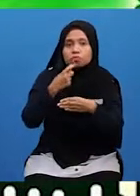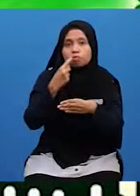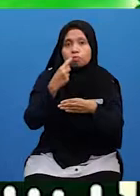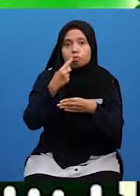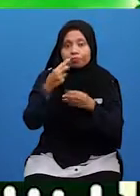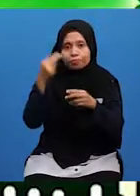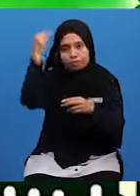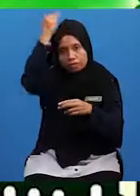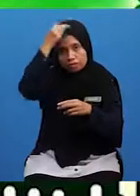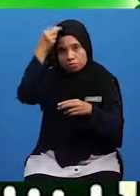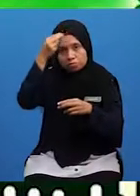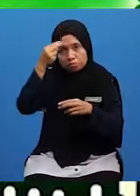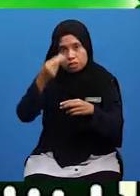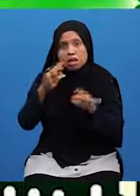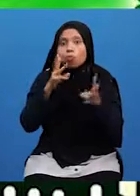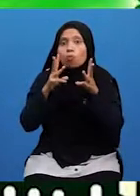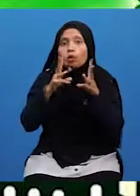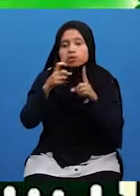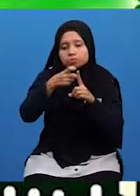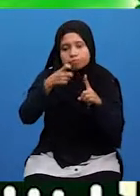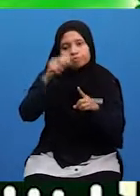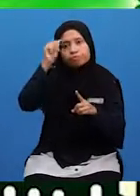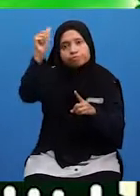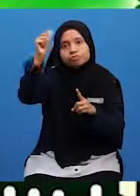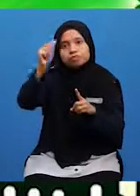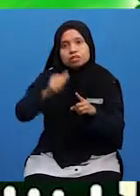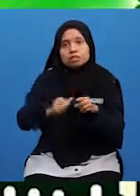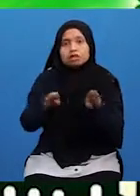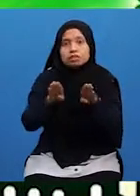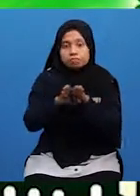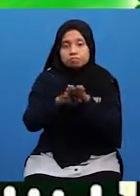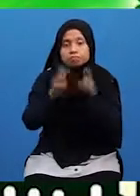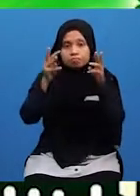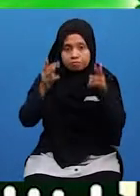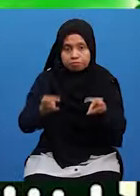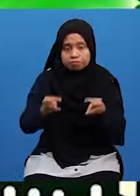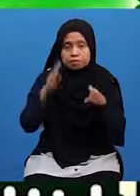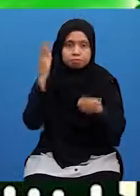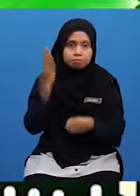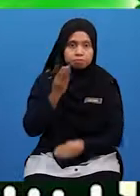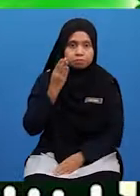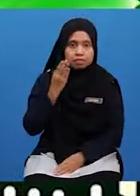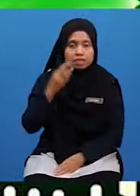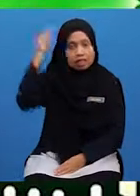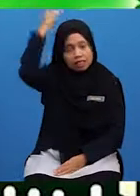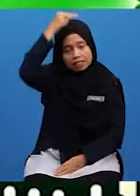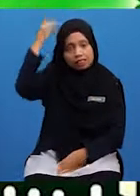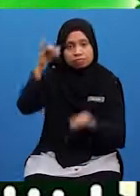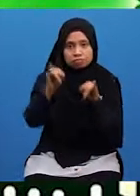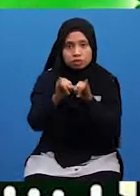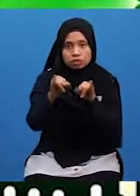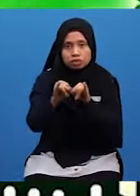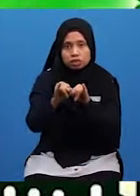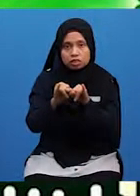Adalah wahyu dari Allah Sebagai manusia biasa Nabi juga